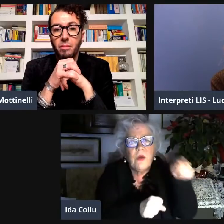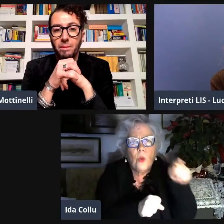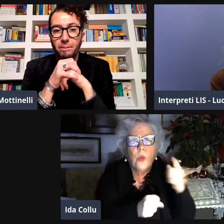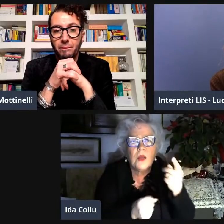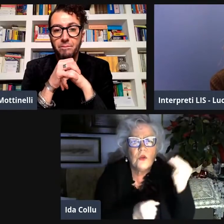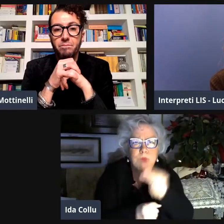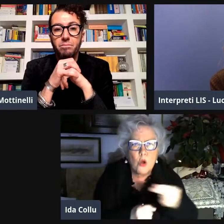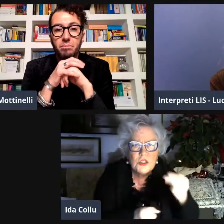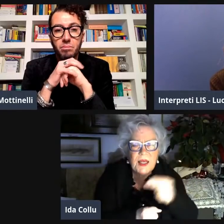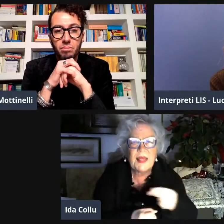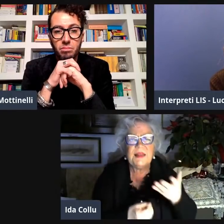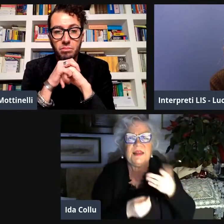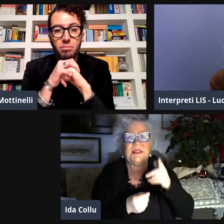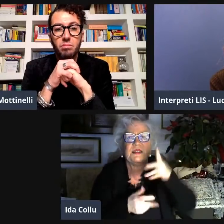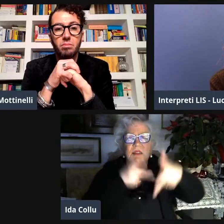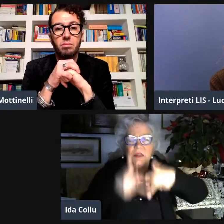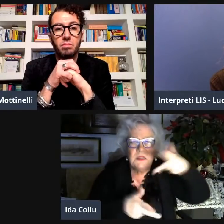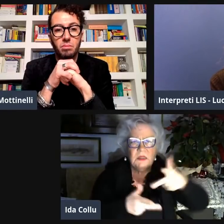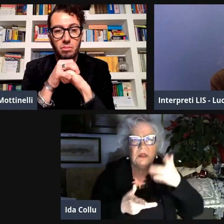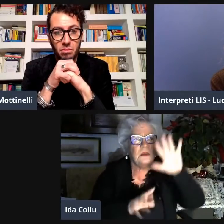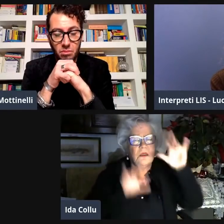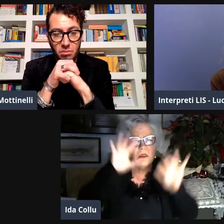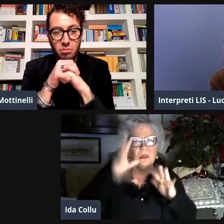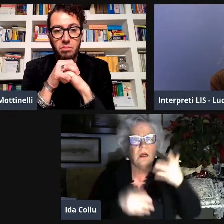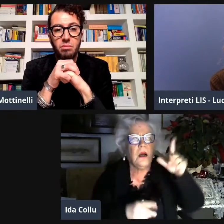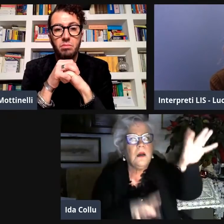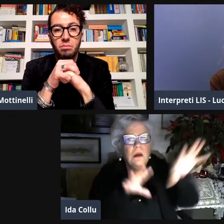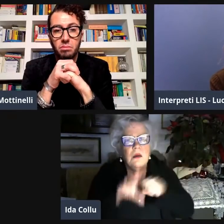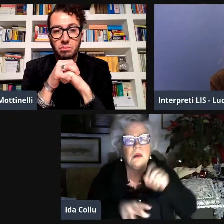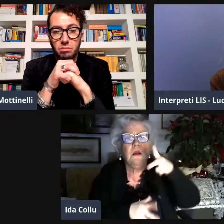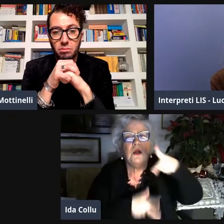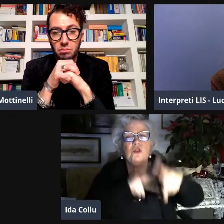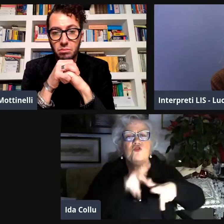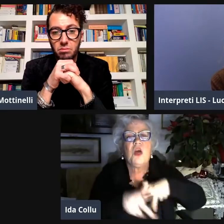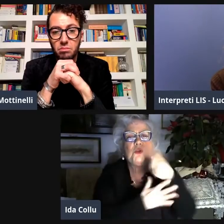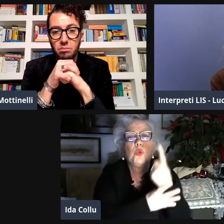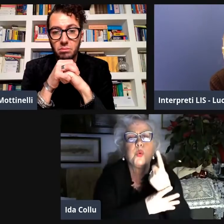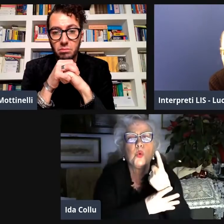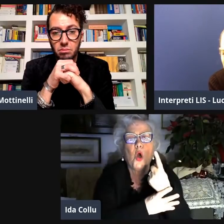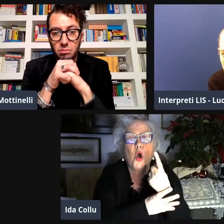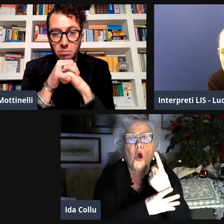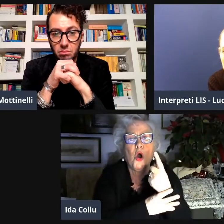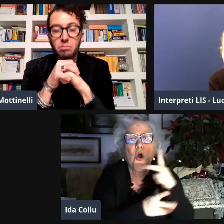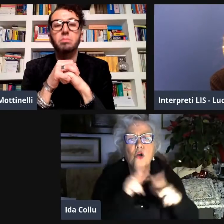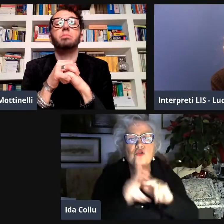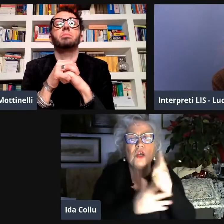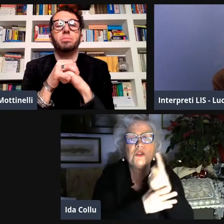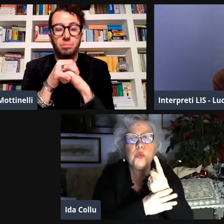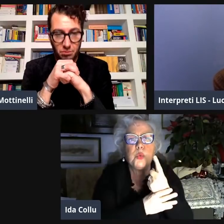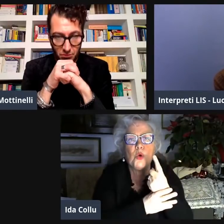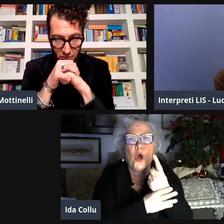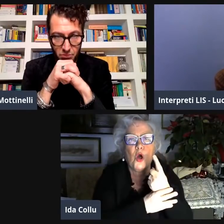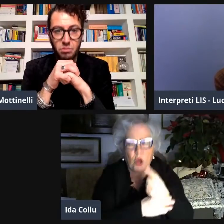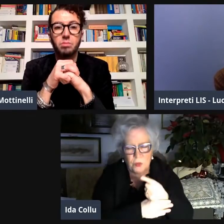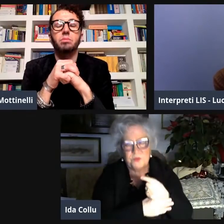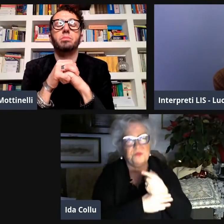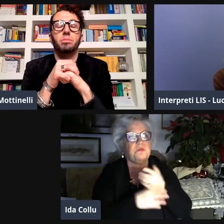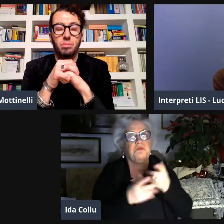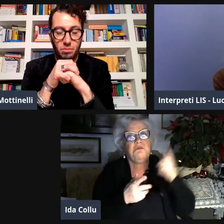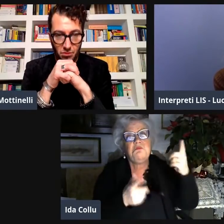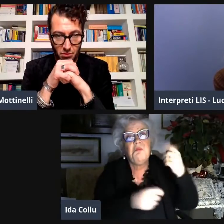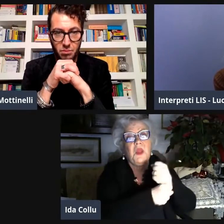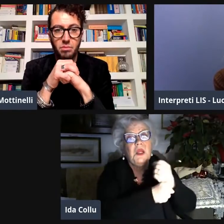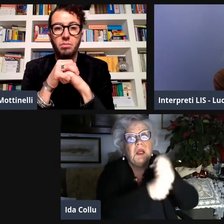direttivo e che aveva lavorato proprio al progetto riguardante il linguaggio mimico-gestuale vi ricordate appunto del